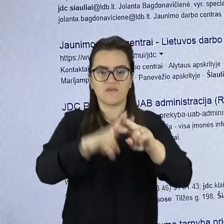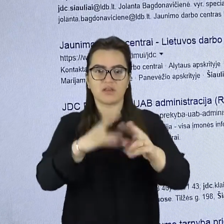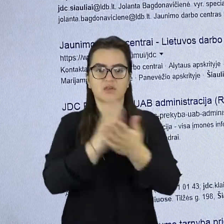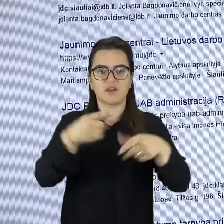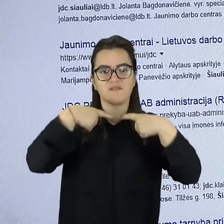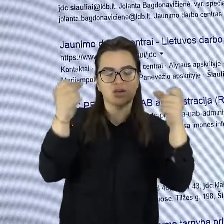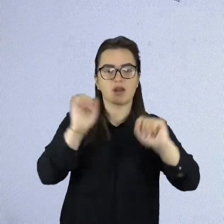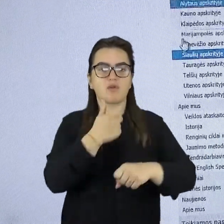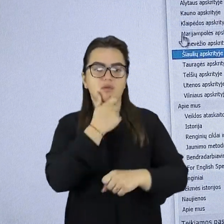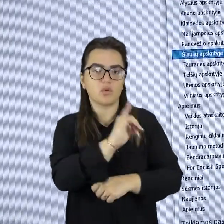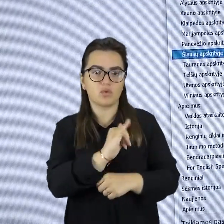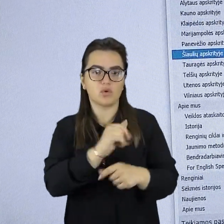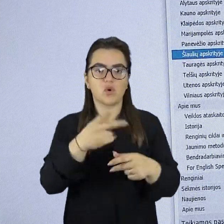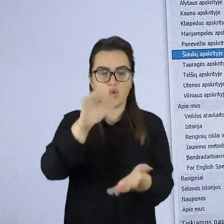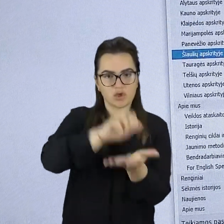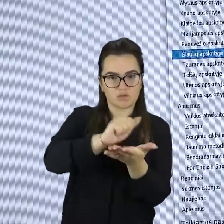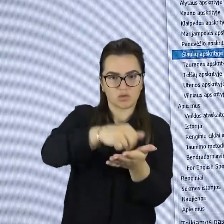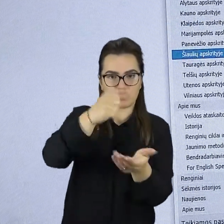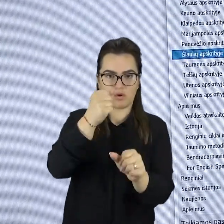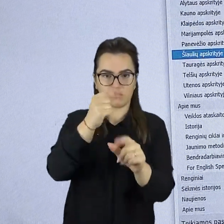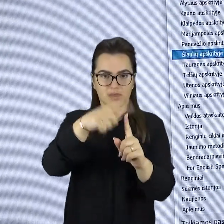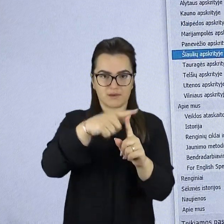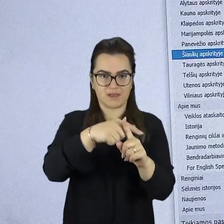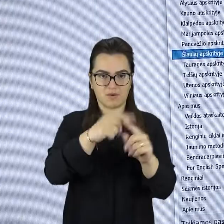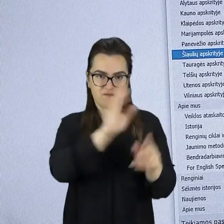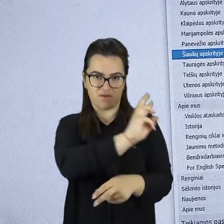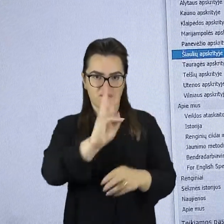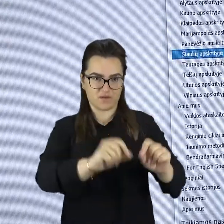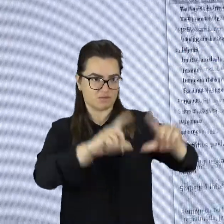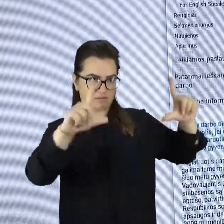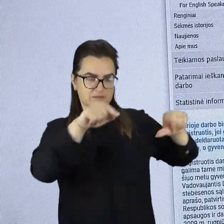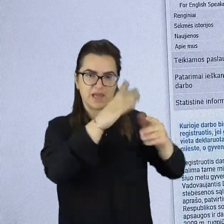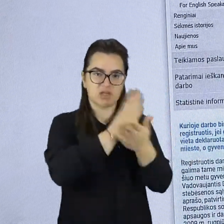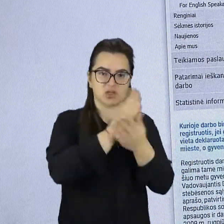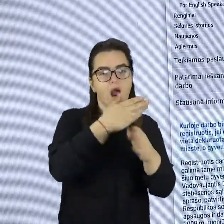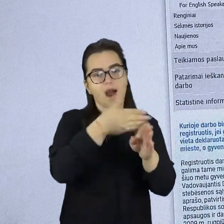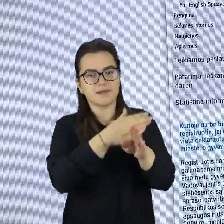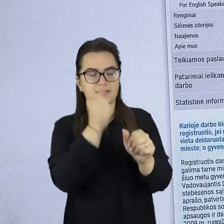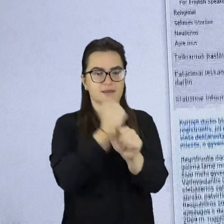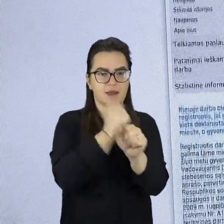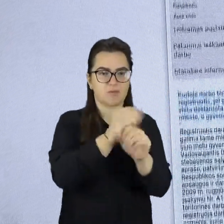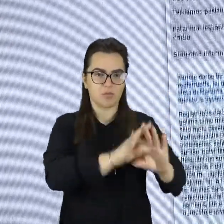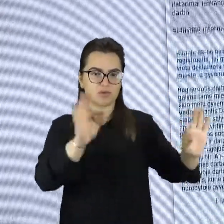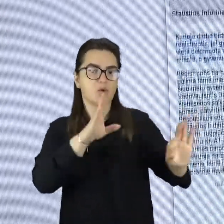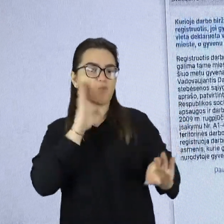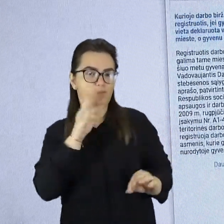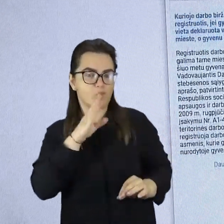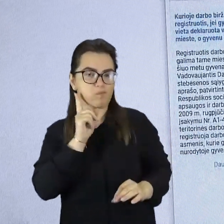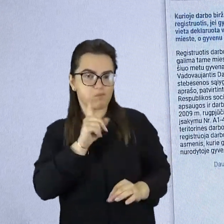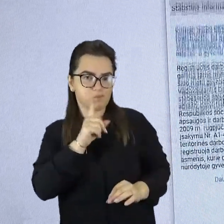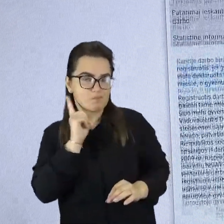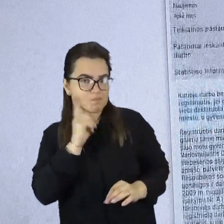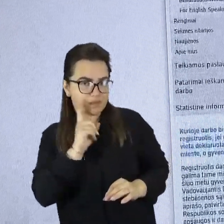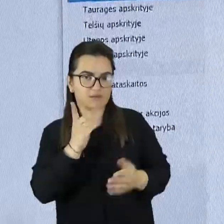darbdavių užregistruotos laisvo sezoninės darbo vietos viešai skelbiamas užimtumo tarnybos interneto svetainėje. Joje atskirai